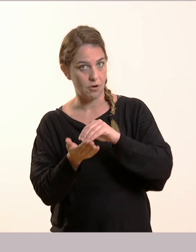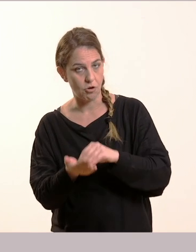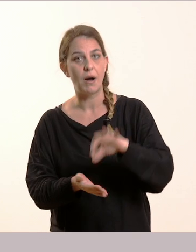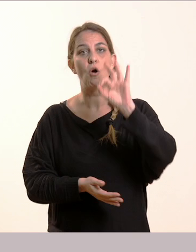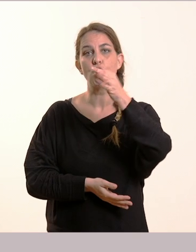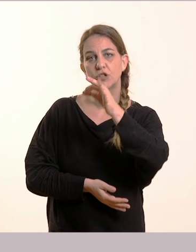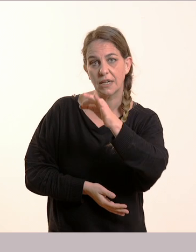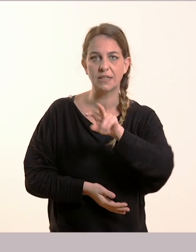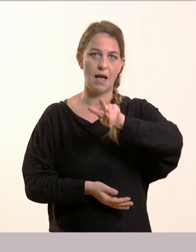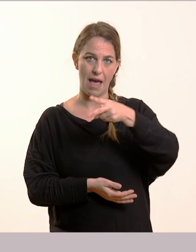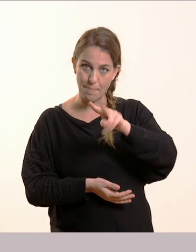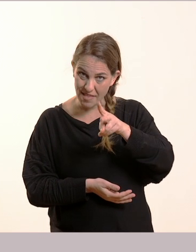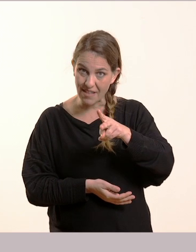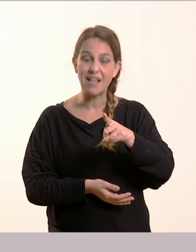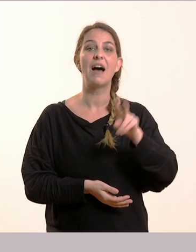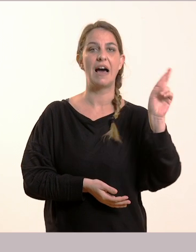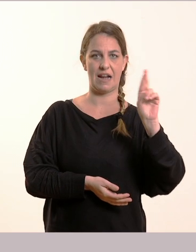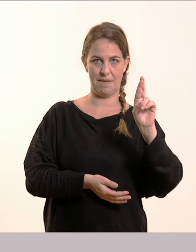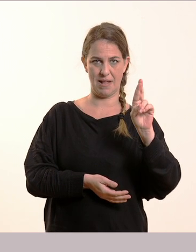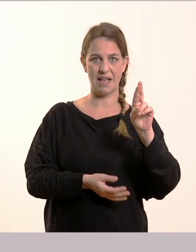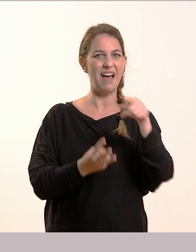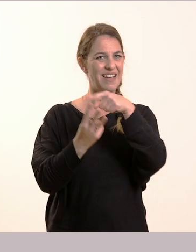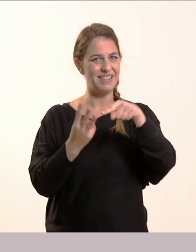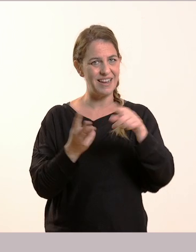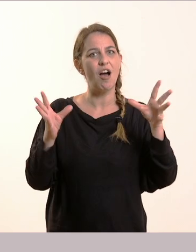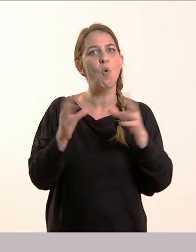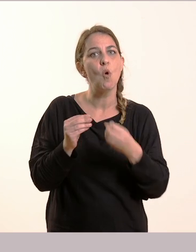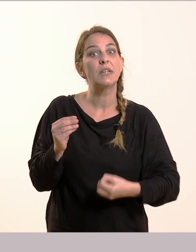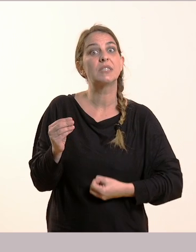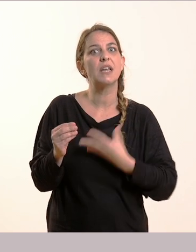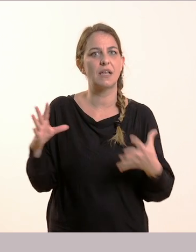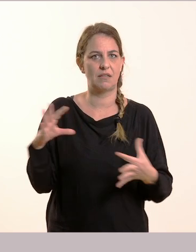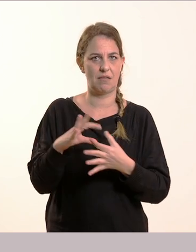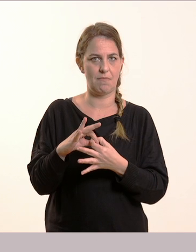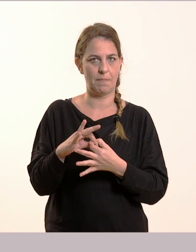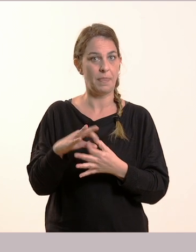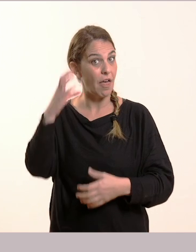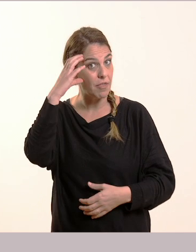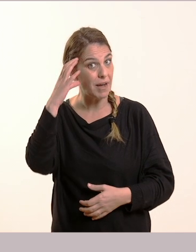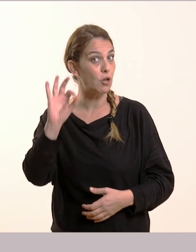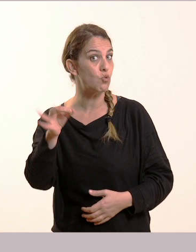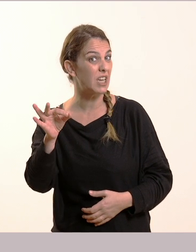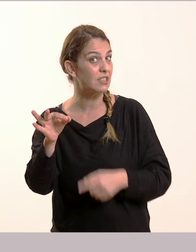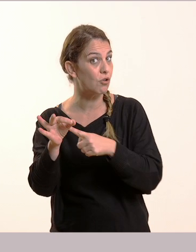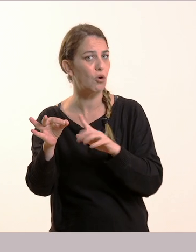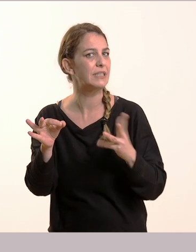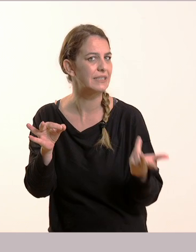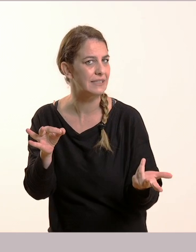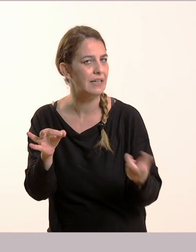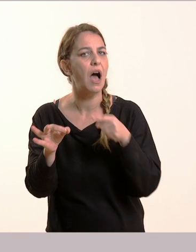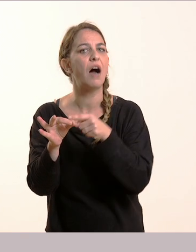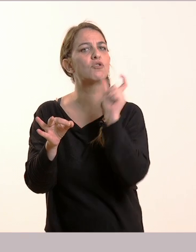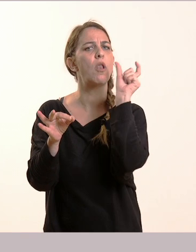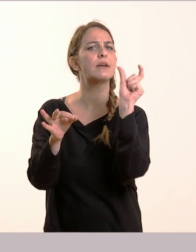για να εκφράζουμε αυτά που αισθανόμαστε. Τι είναι τα ουσιαστικά παιδάκια, θυμάστε? Τα ουσιαστικά είναι λεξούλες